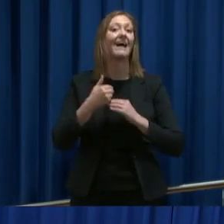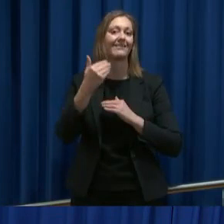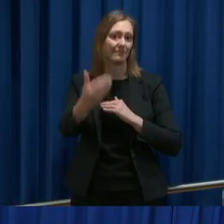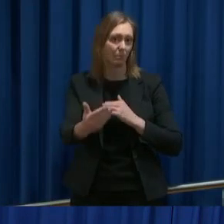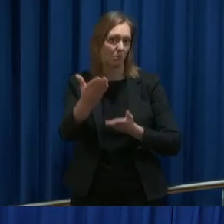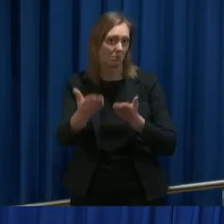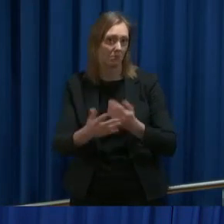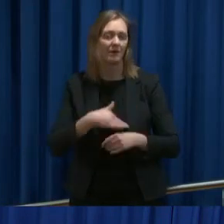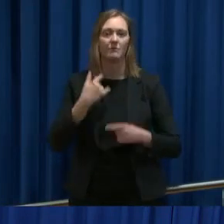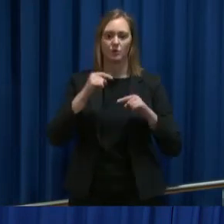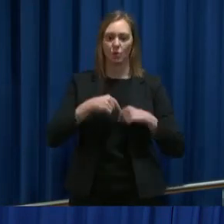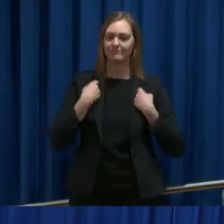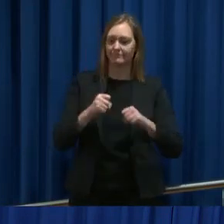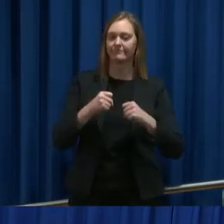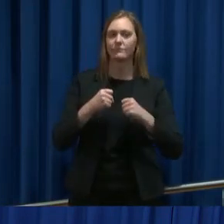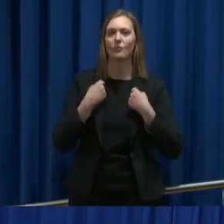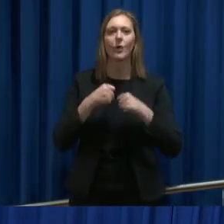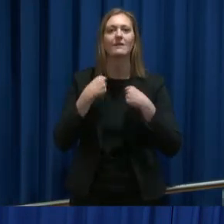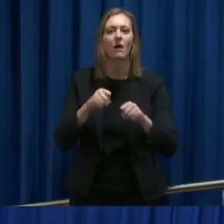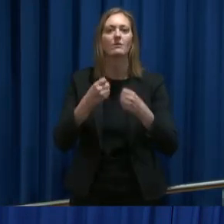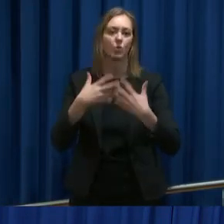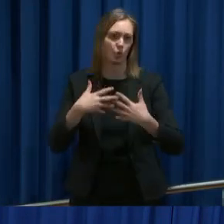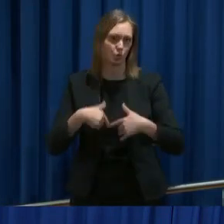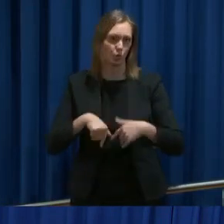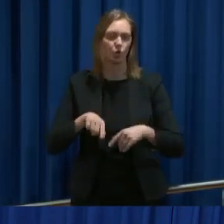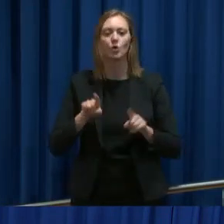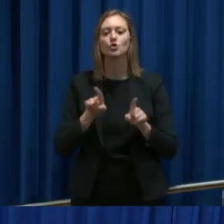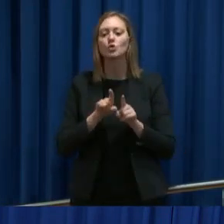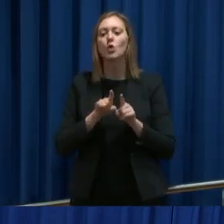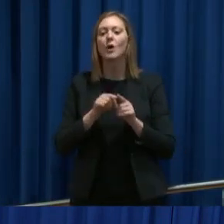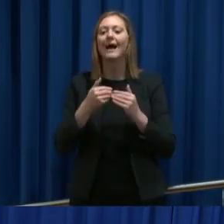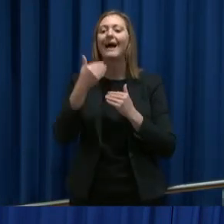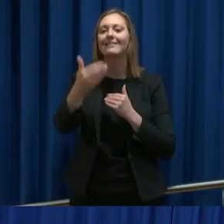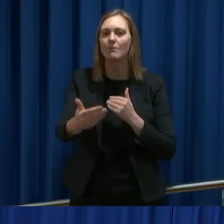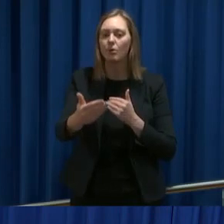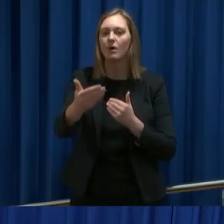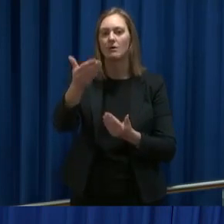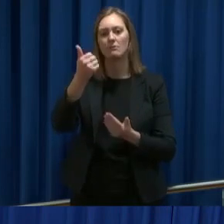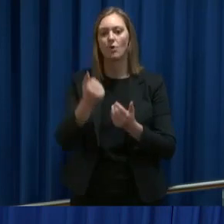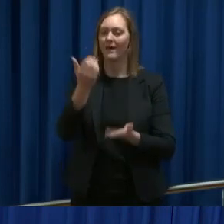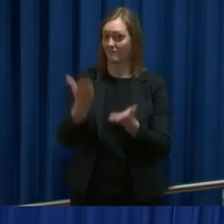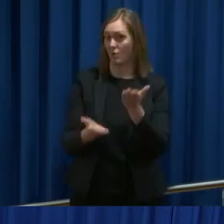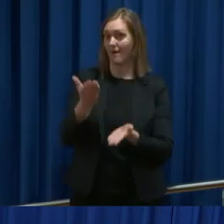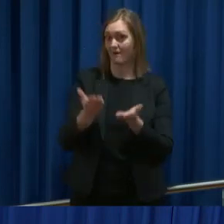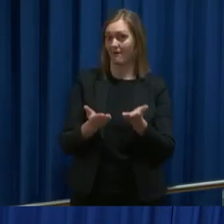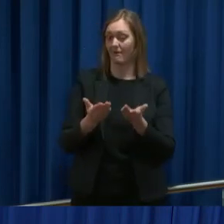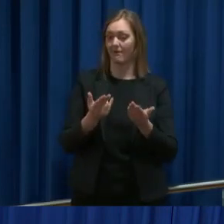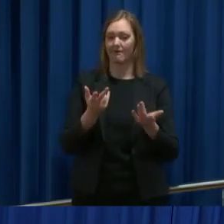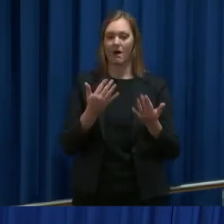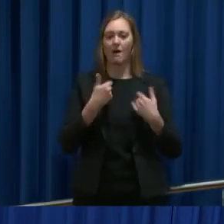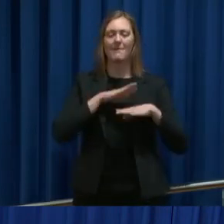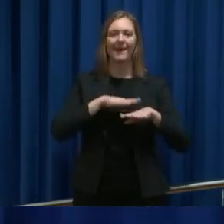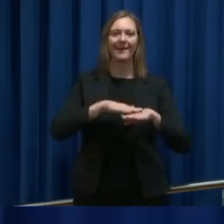satser vi på å få i gang produksjonen. Og så blir det en av de punktene som vi skal evaluere etter denne hendelsen. er å se på hvilken type